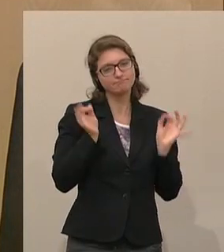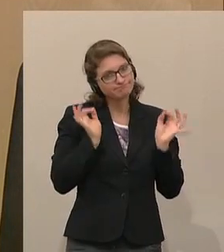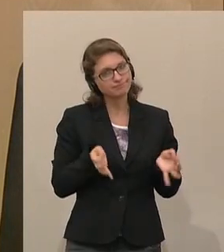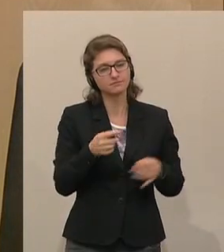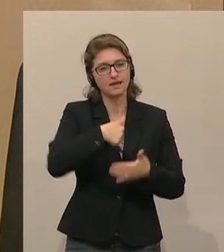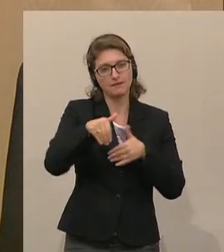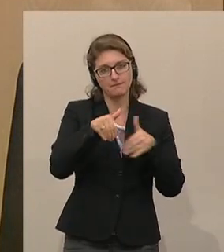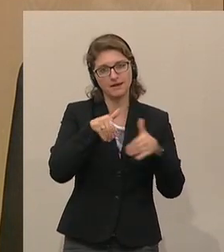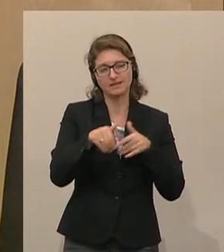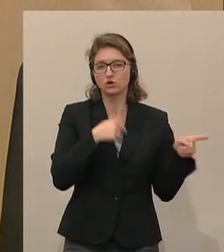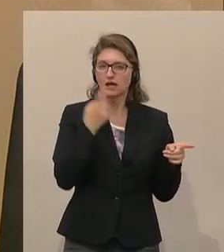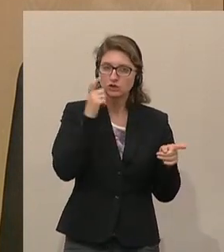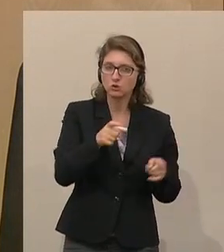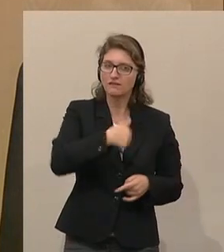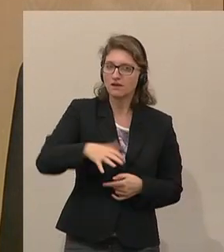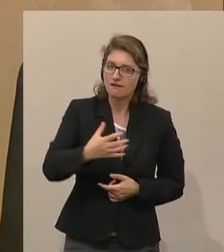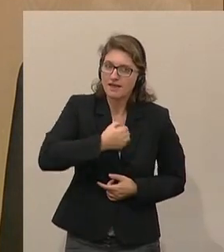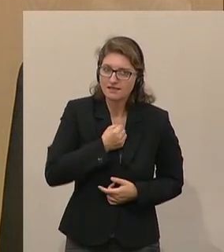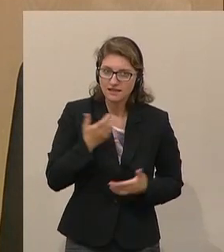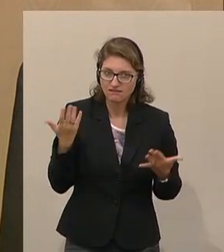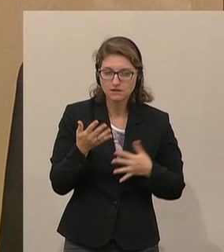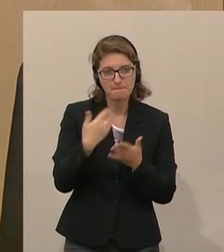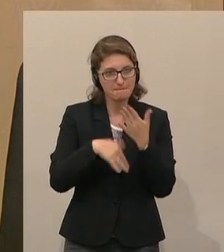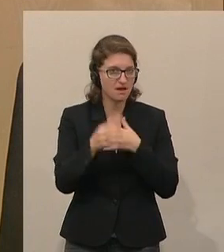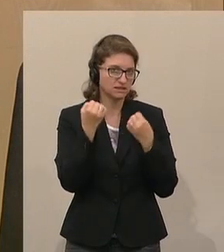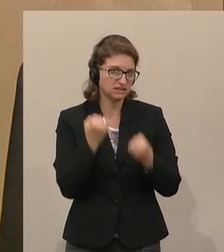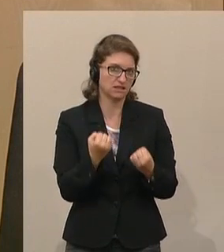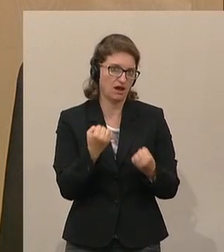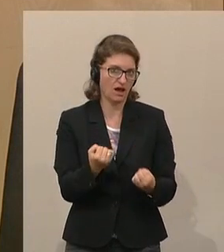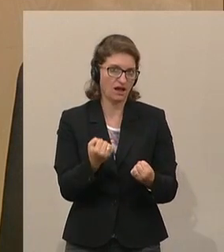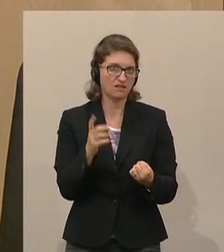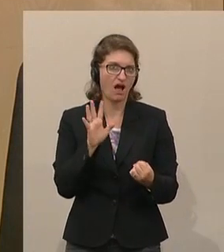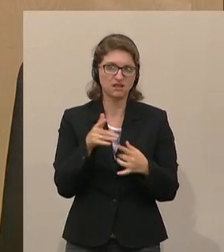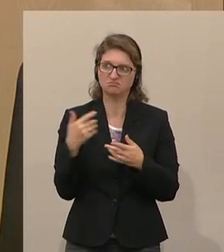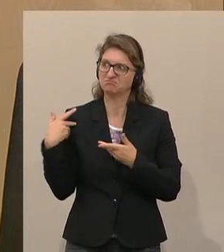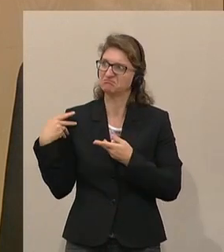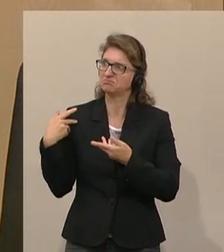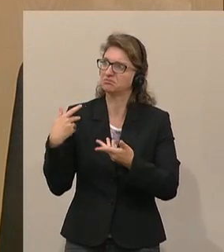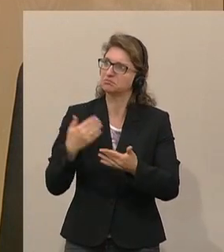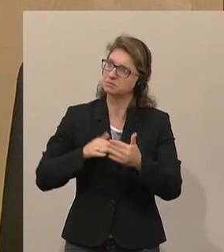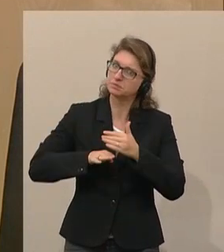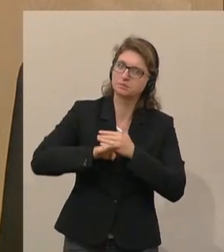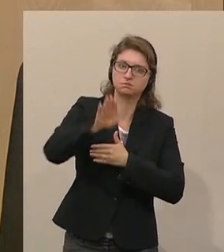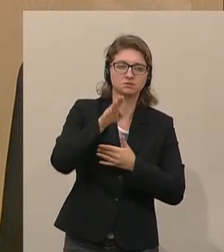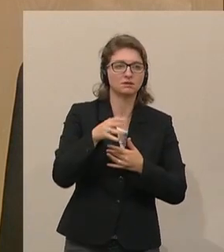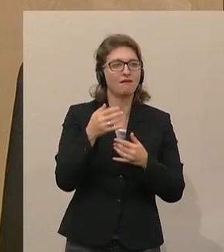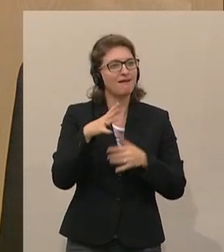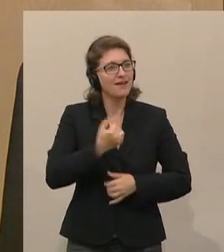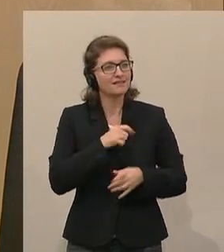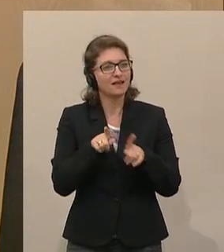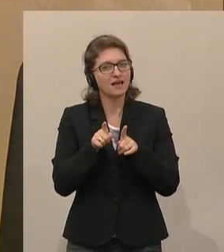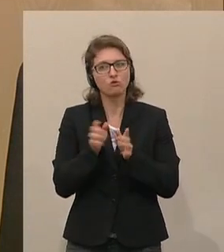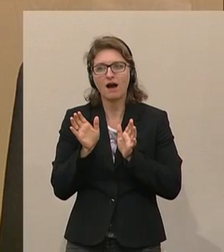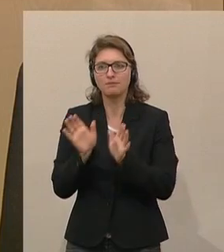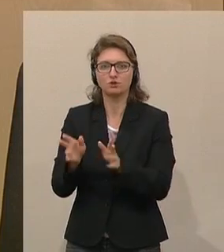der dafür Sorge trägt, dass wir endlich mehr Sicherheit denn je im Land haben. Das passt Ihnen nicht, dass endlich abschübt... Herr